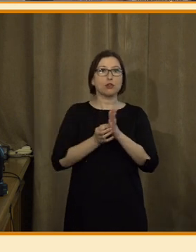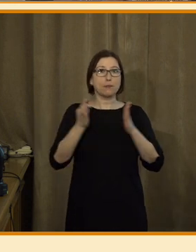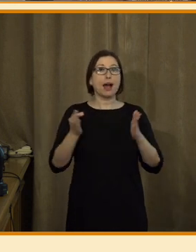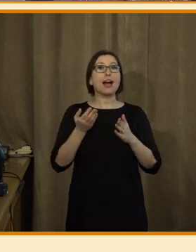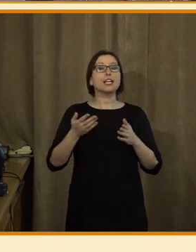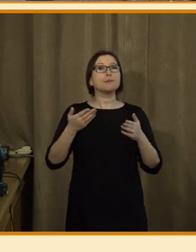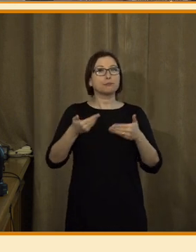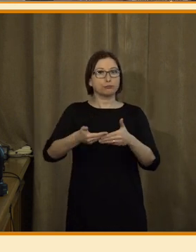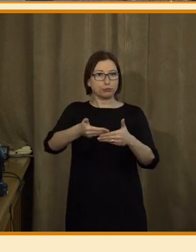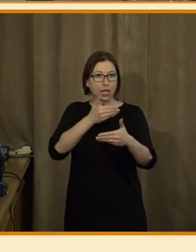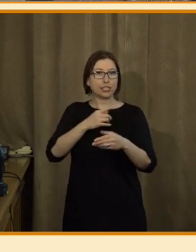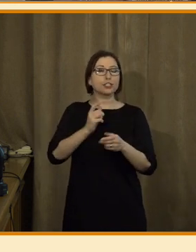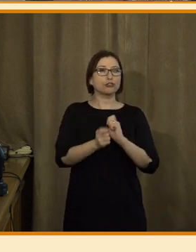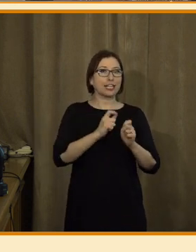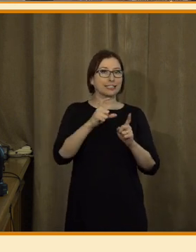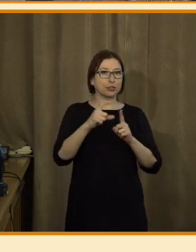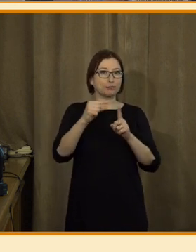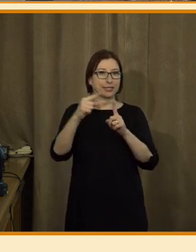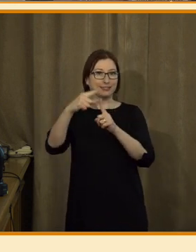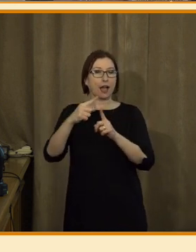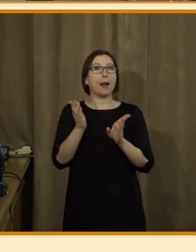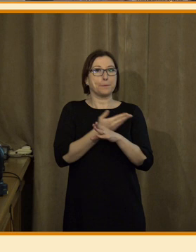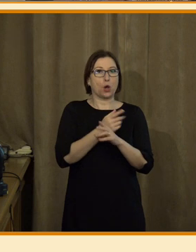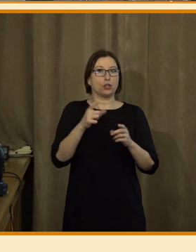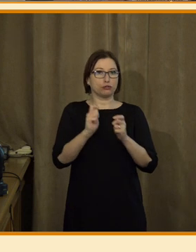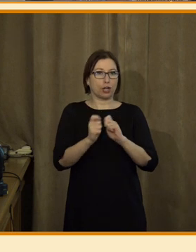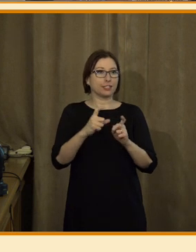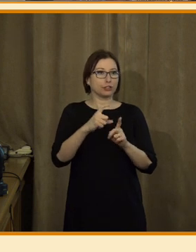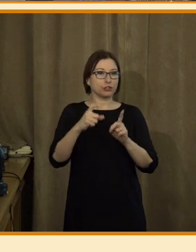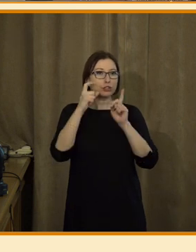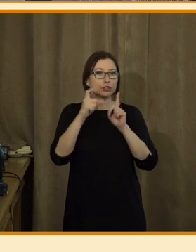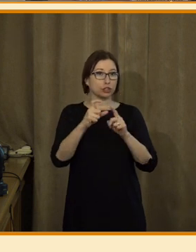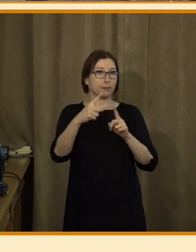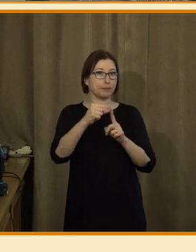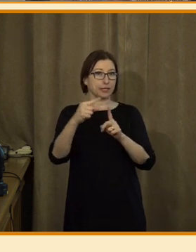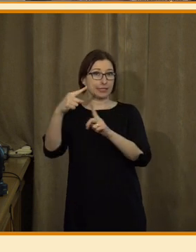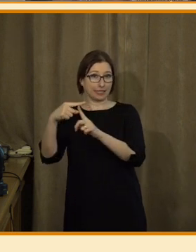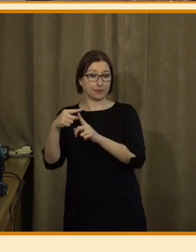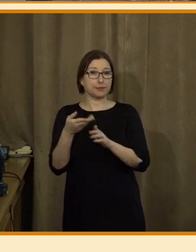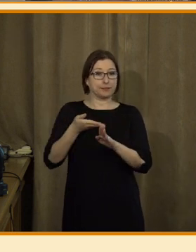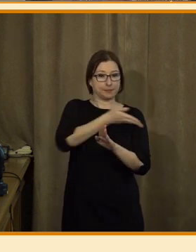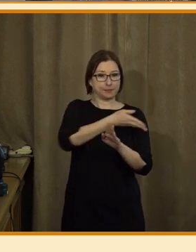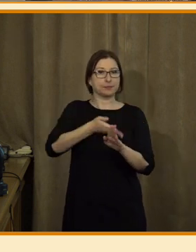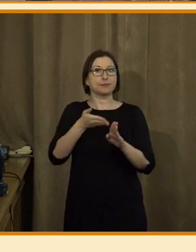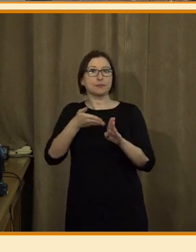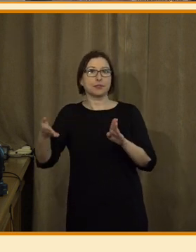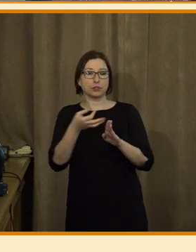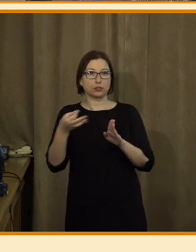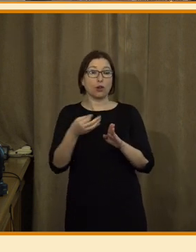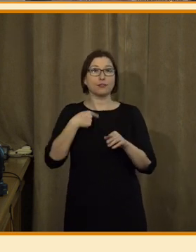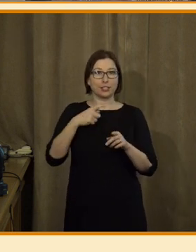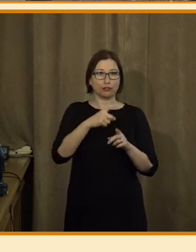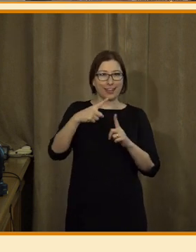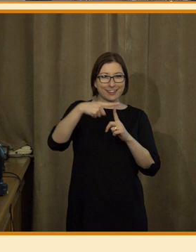před ČTem GPT a od ČTu GPT. Já bych ráda upozornila na to, že v ČT se